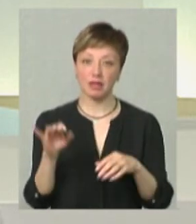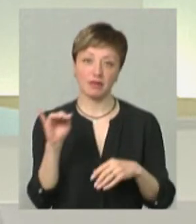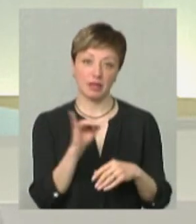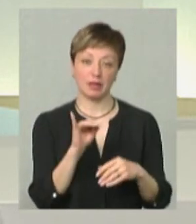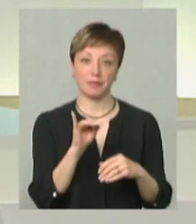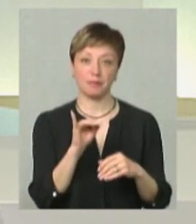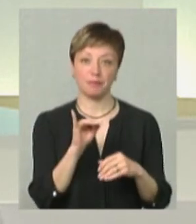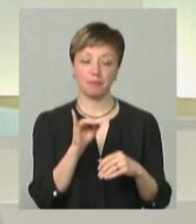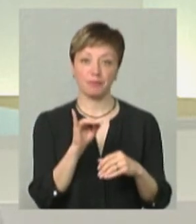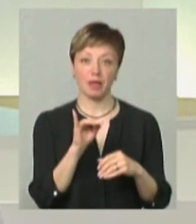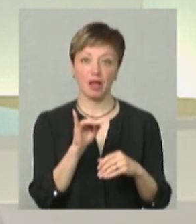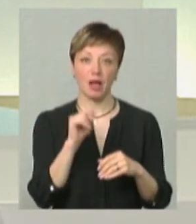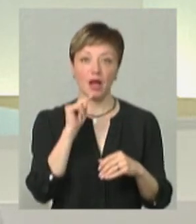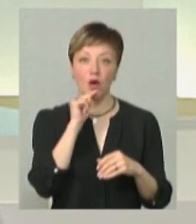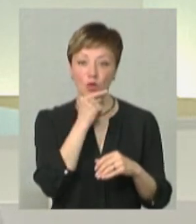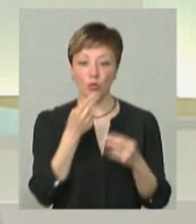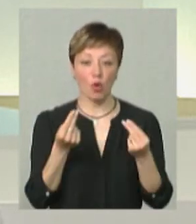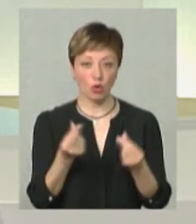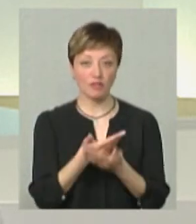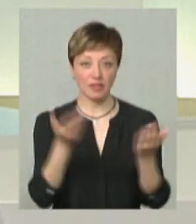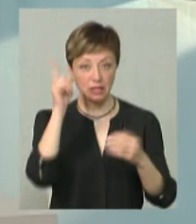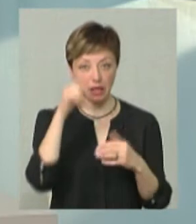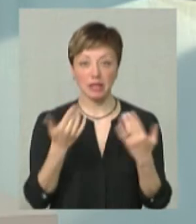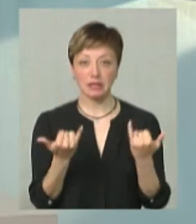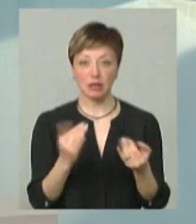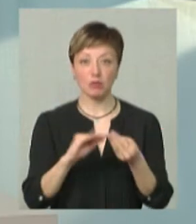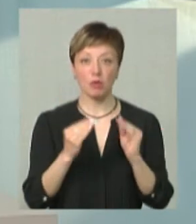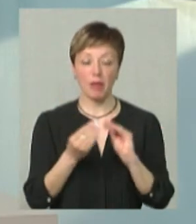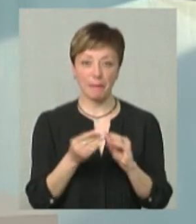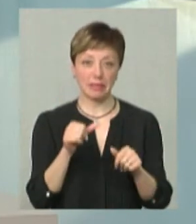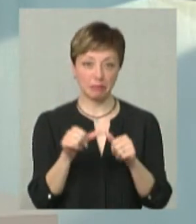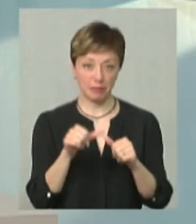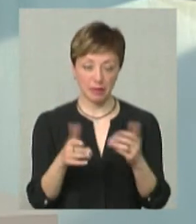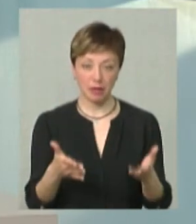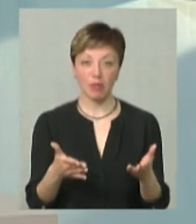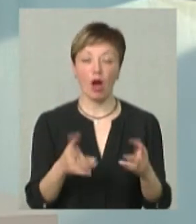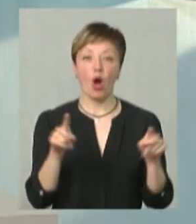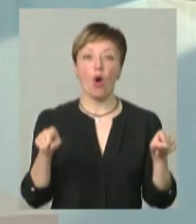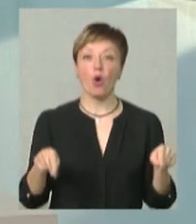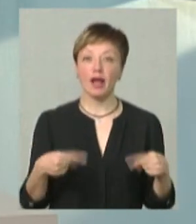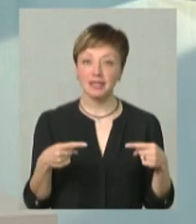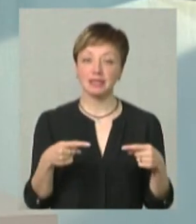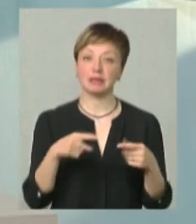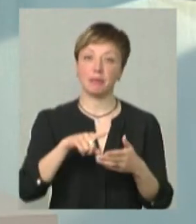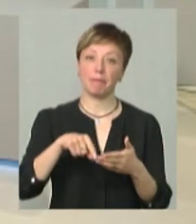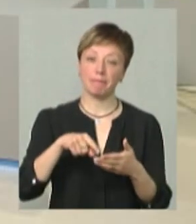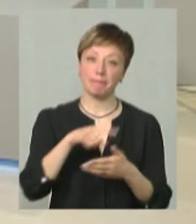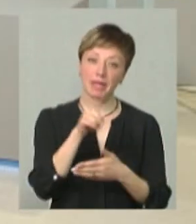відповідно, економію коштів, тому що ви знаєте, які зараз проблеми з пальним. Тому організаційні питання